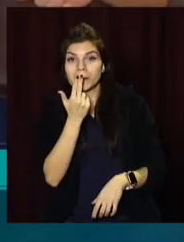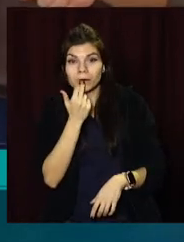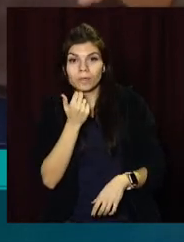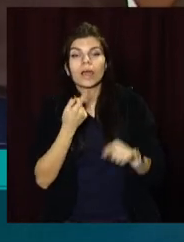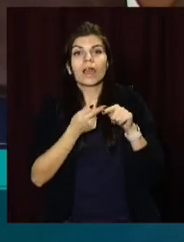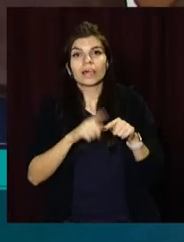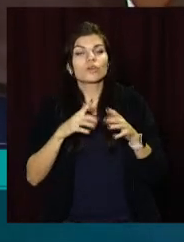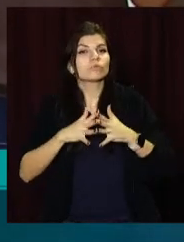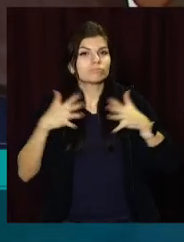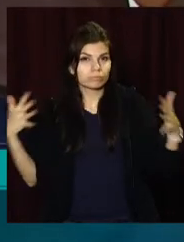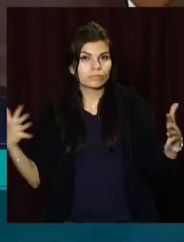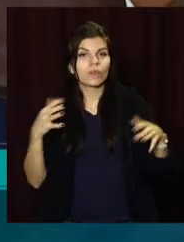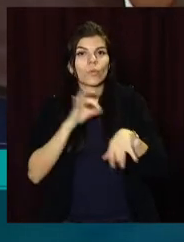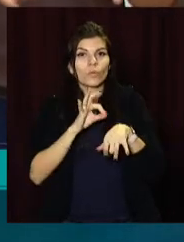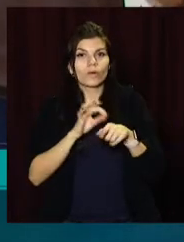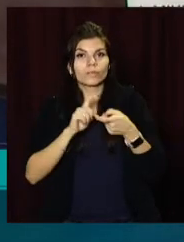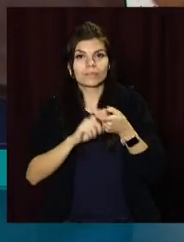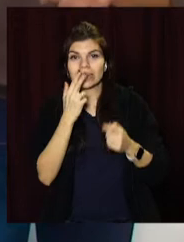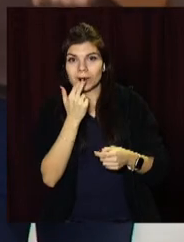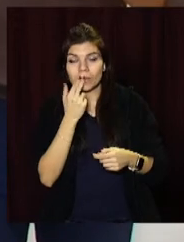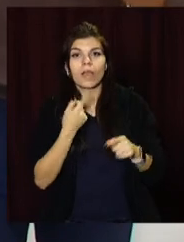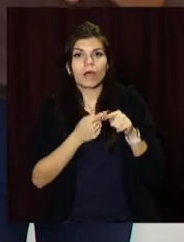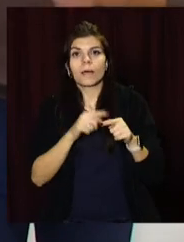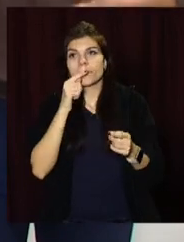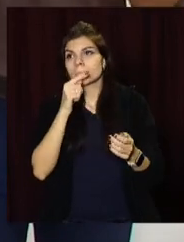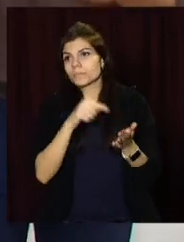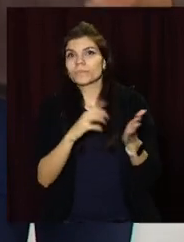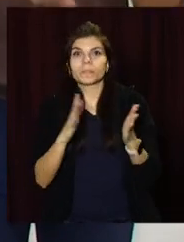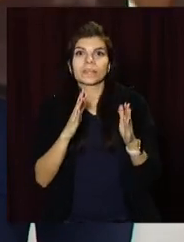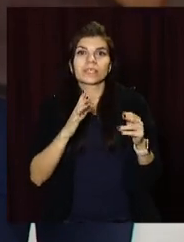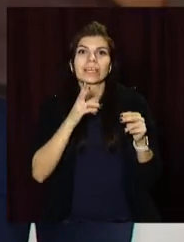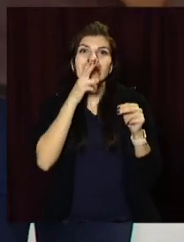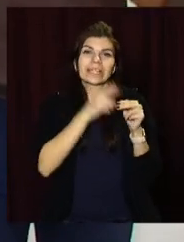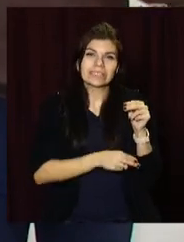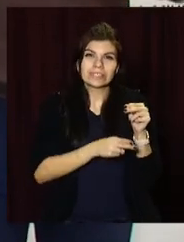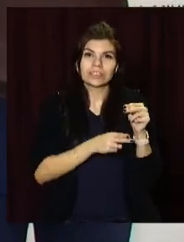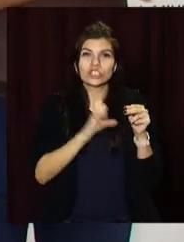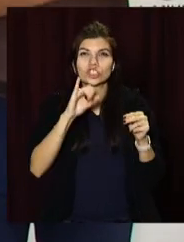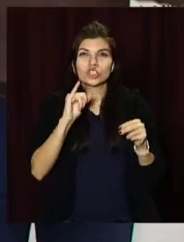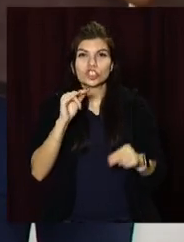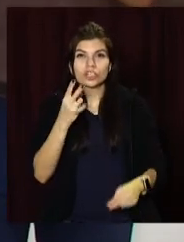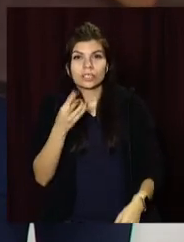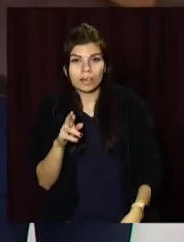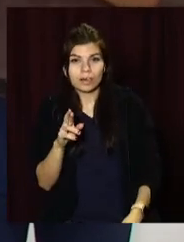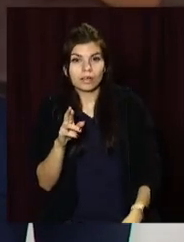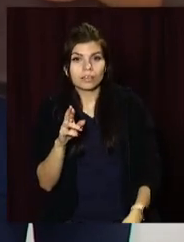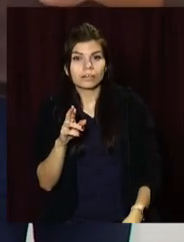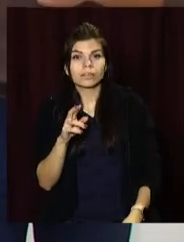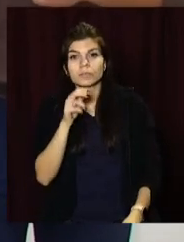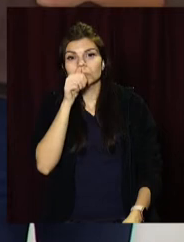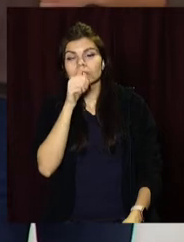сезонне підвищення кількості хворих на грип. Воно припадає, починається з кінця січня і